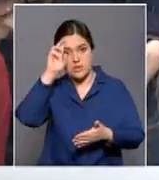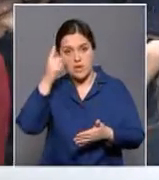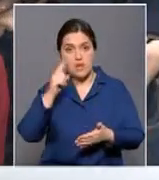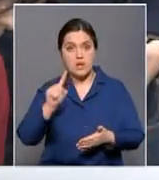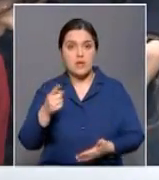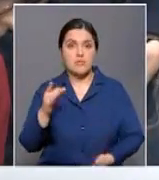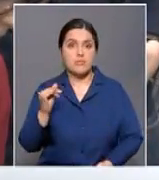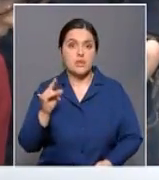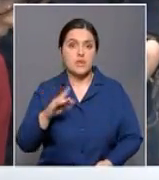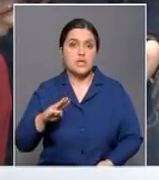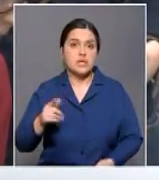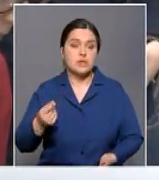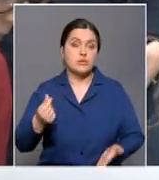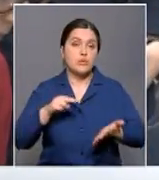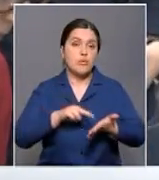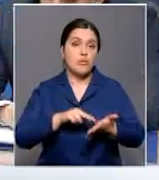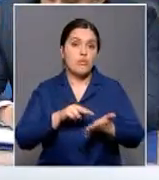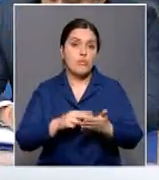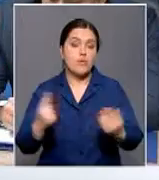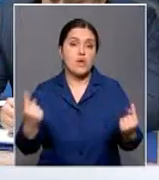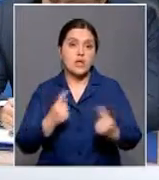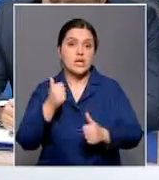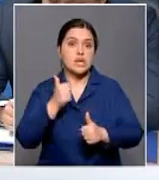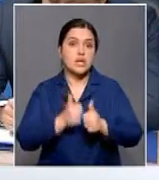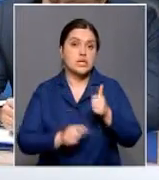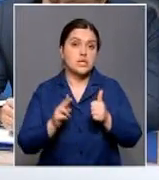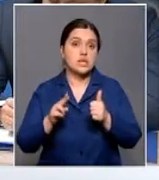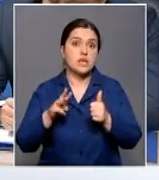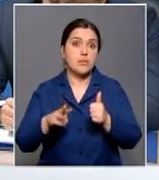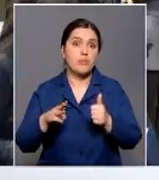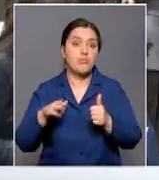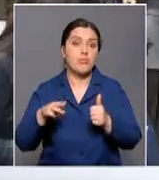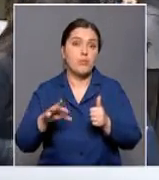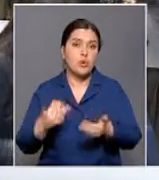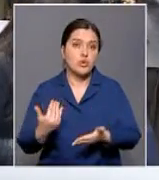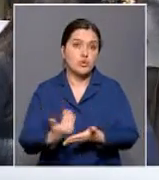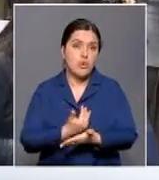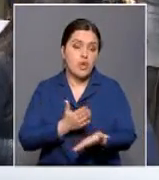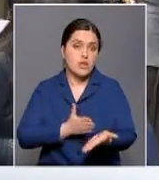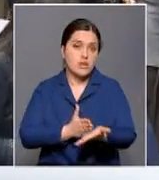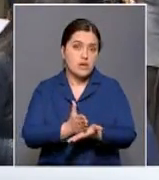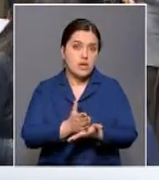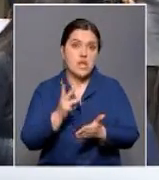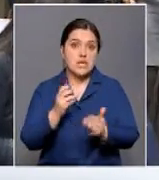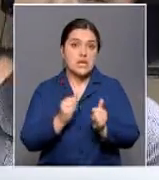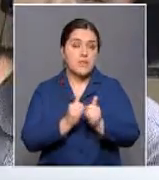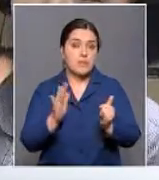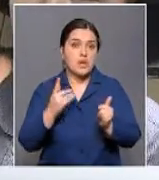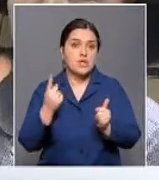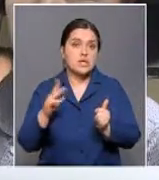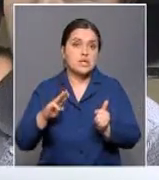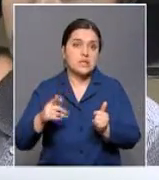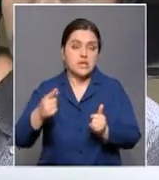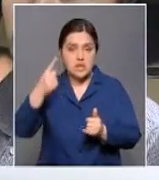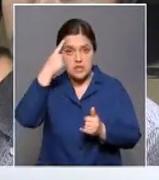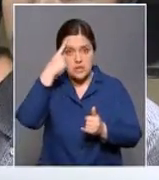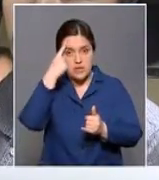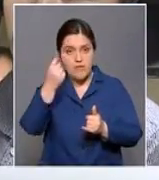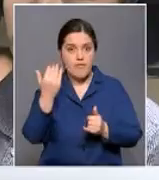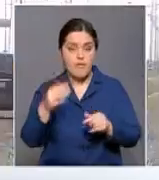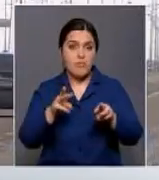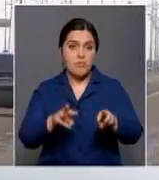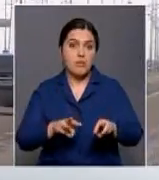1,5 миллиарда тенге. Стоимость проезда каждого километра по новым направлениям также не превысит 1 тенге, заявили в профильном